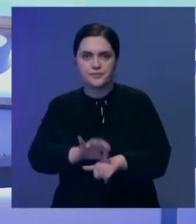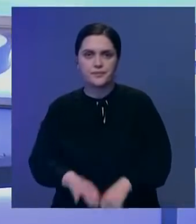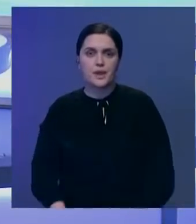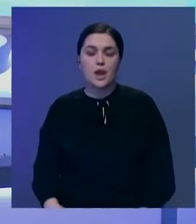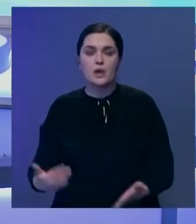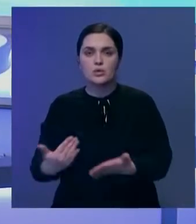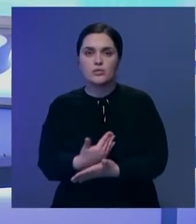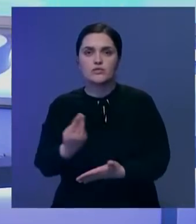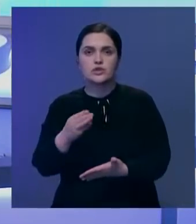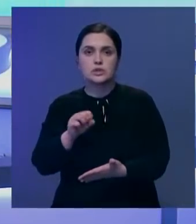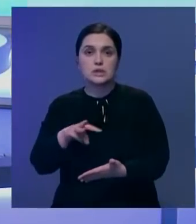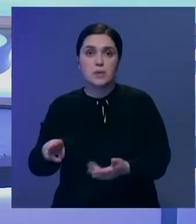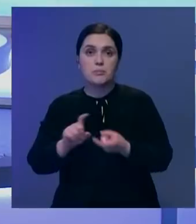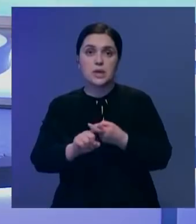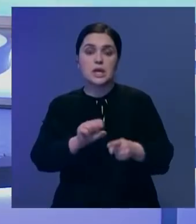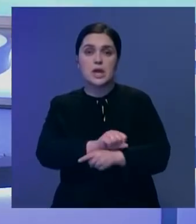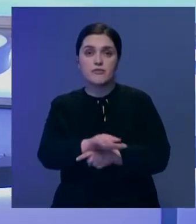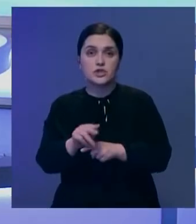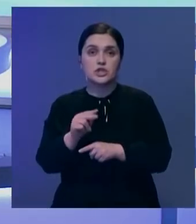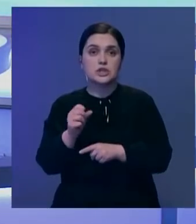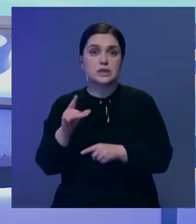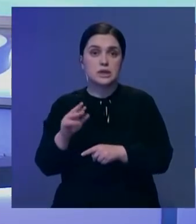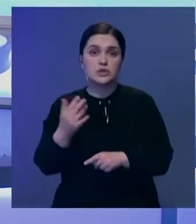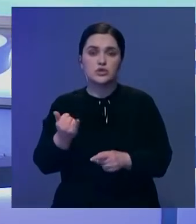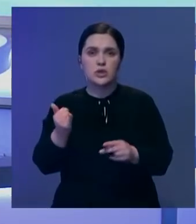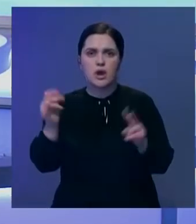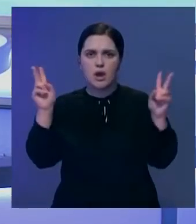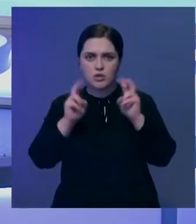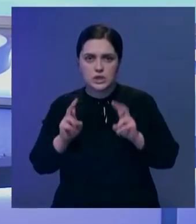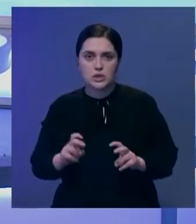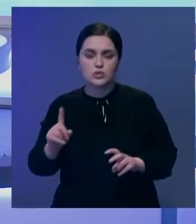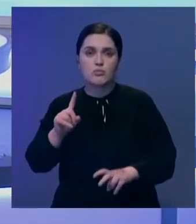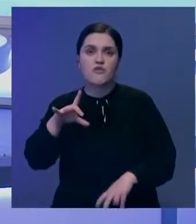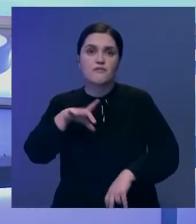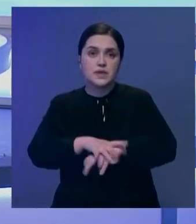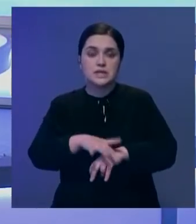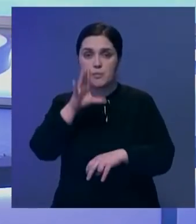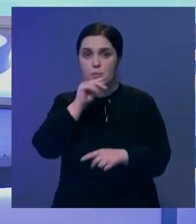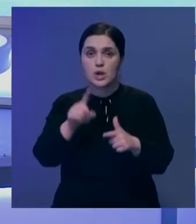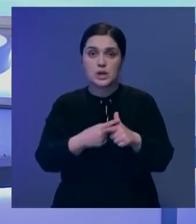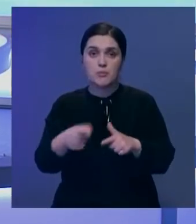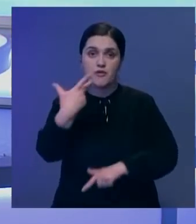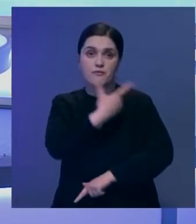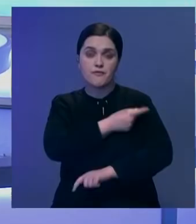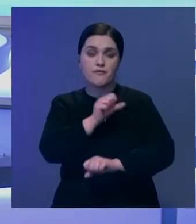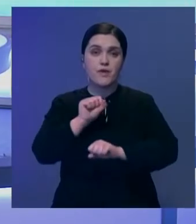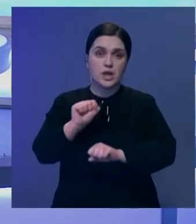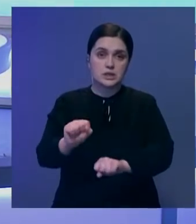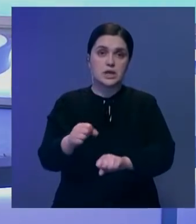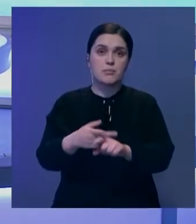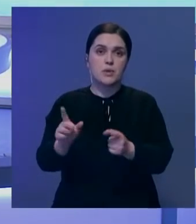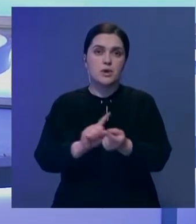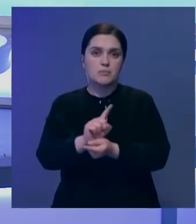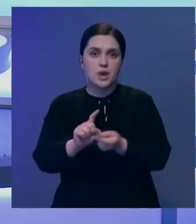Новый штамм коронавируса выявили в Чехии. Специалисты проводят исследования, чтобы выяснить, способна ли имеющаяся вакцина противостоять